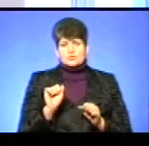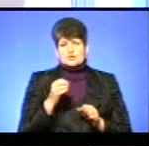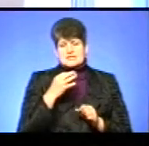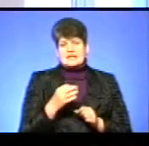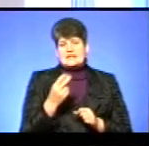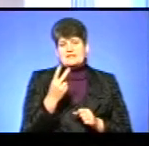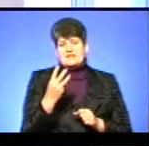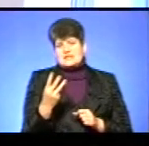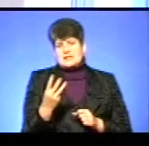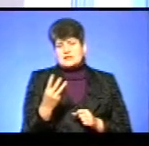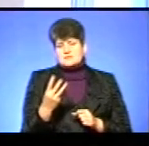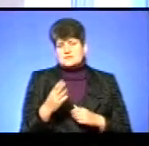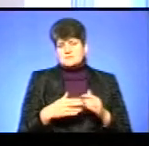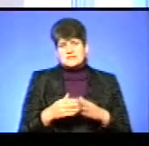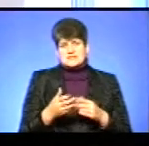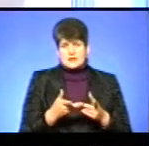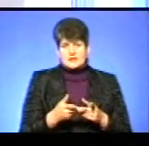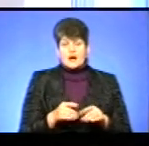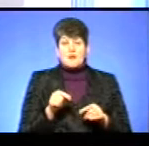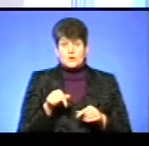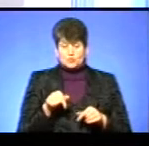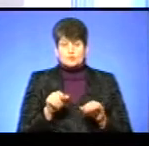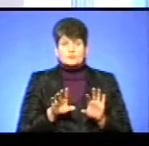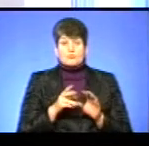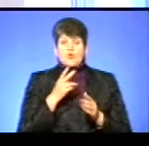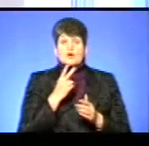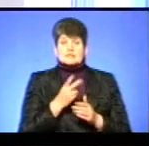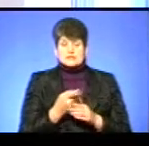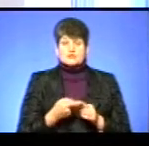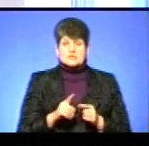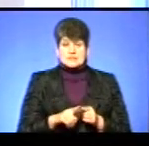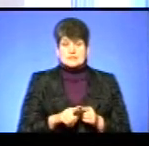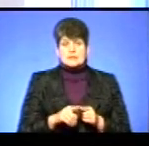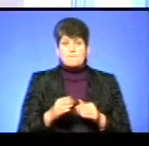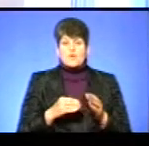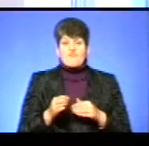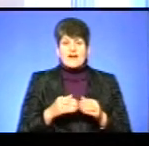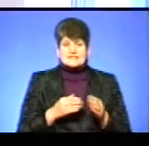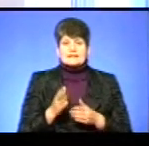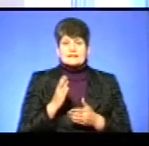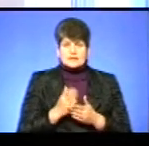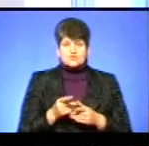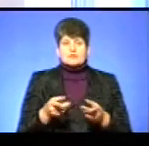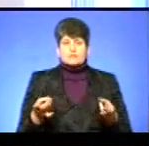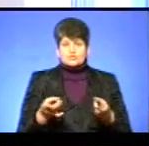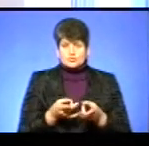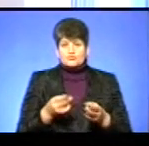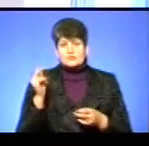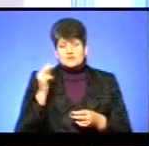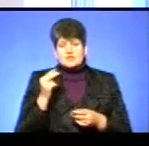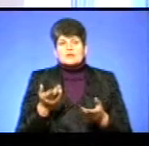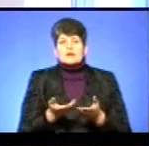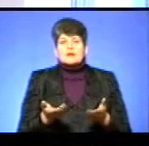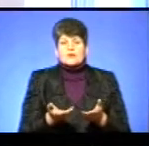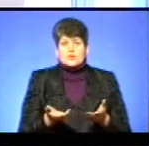-3 професії відсили. І для того ми тут, щоб показати, що такі професії існують, що вони потребують, яких навичок, і що